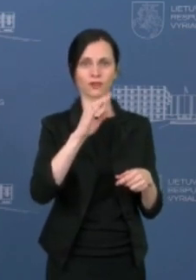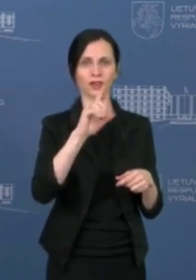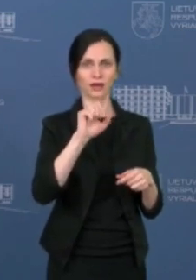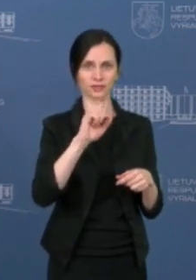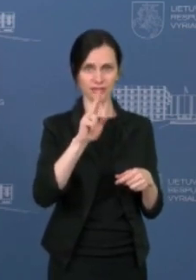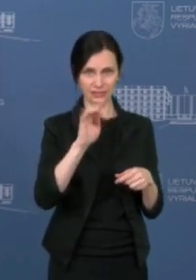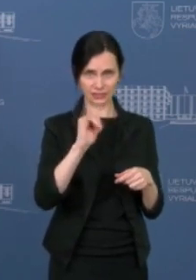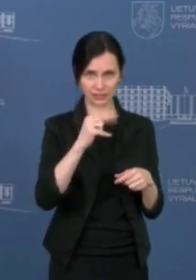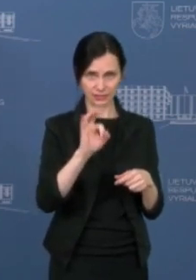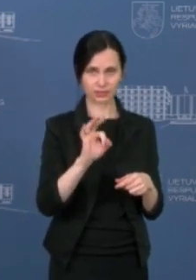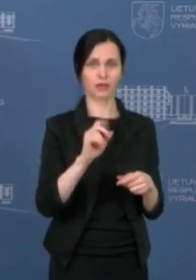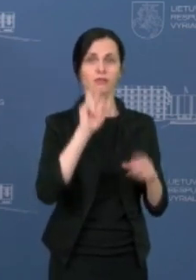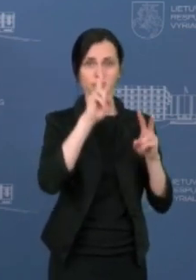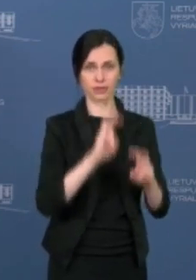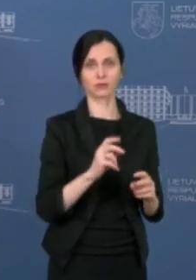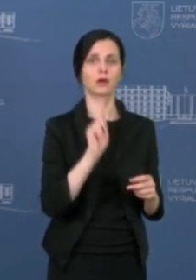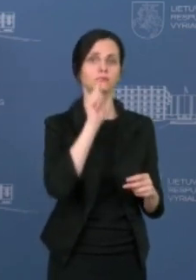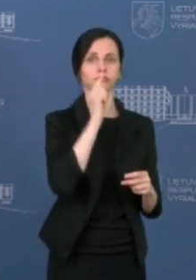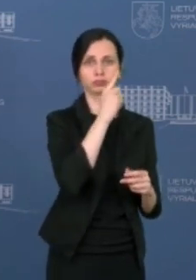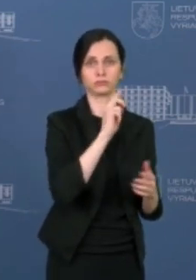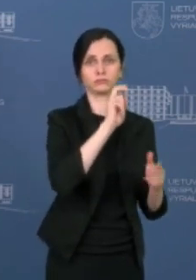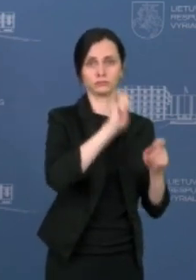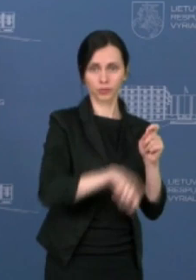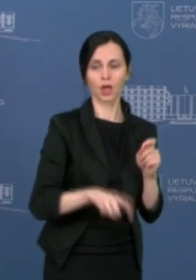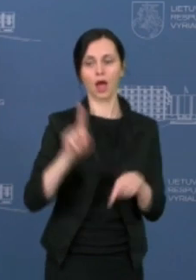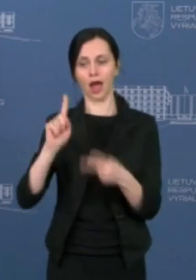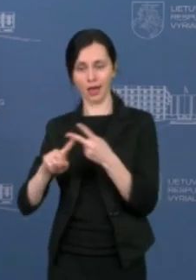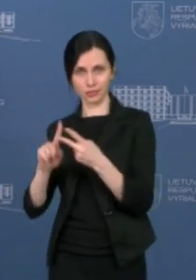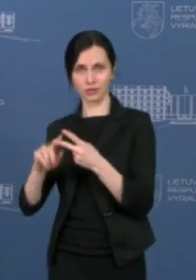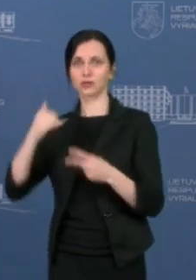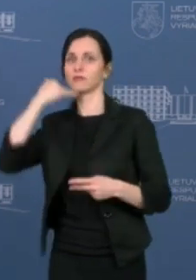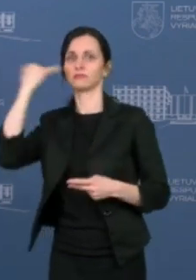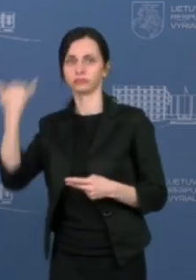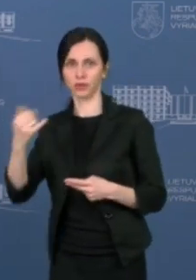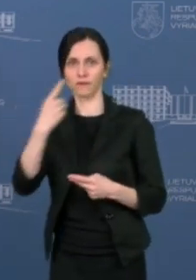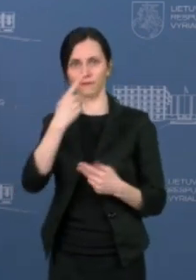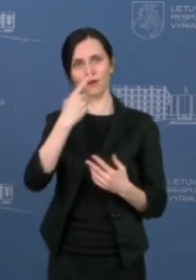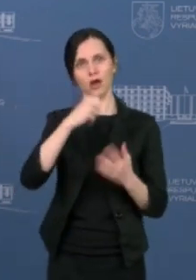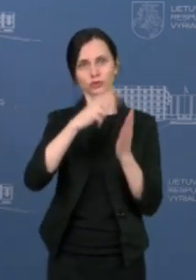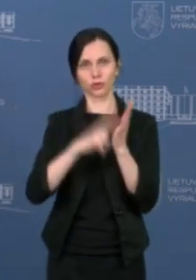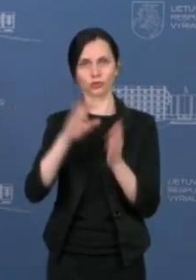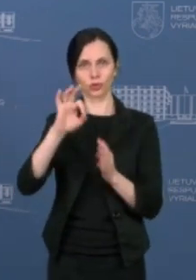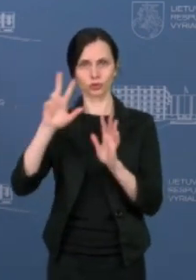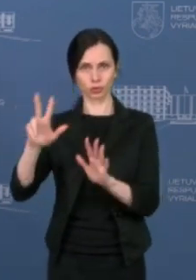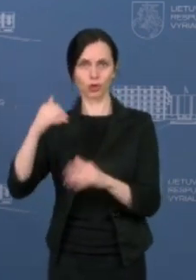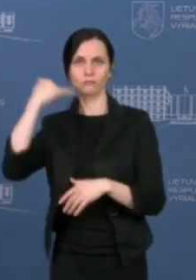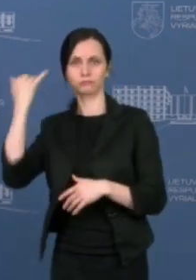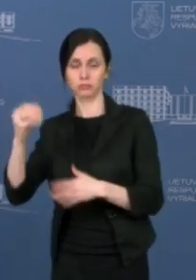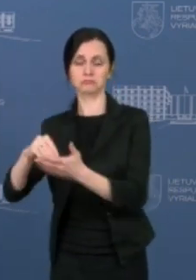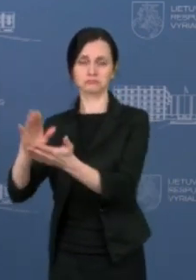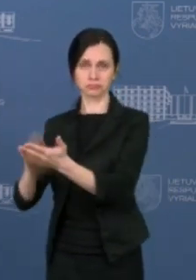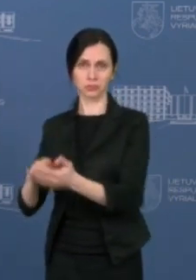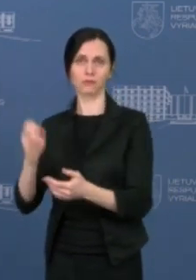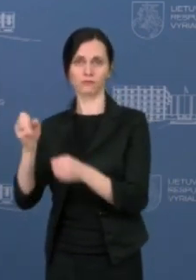Arba antras būdas tiesiog skambinti trumpuojų numerių 1808. Norime atkreipti dėmesį, kad